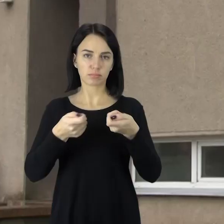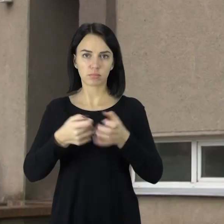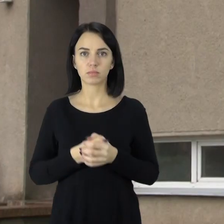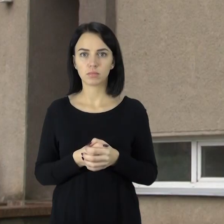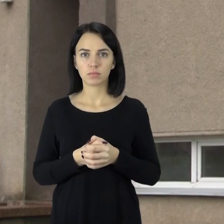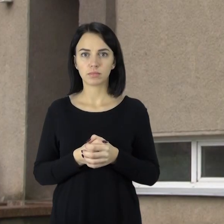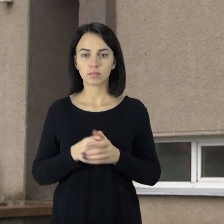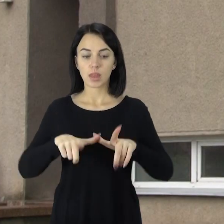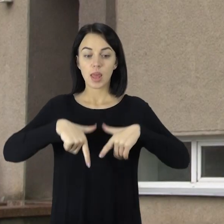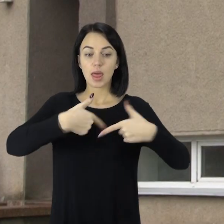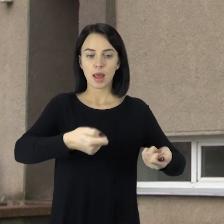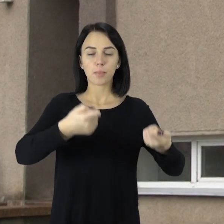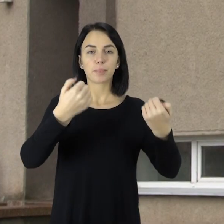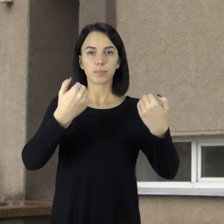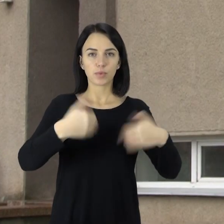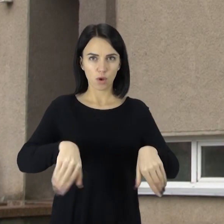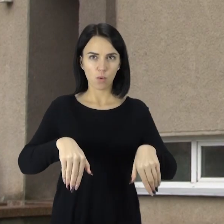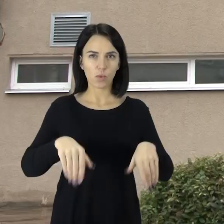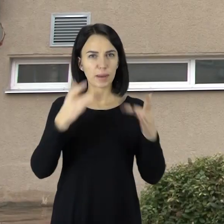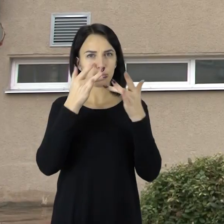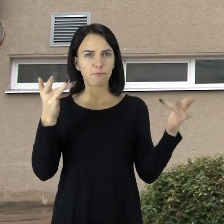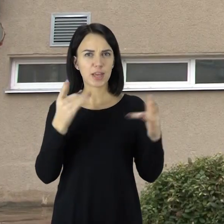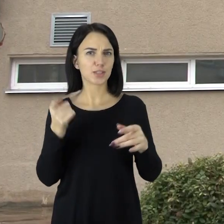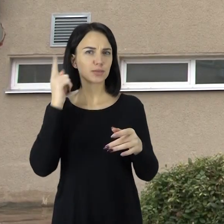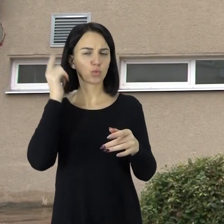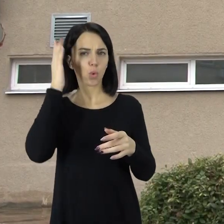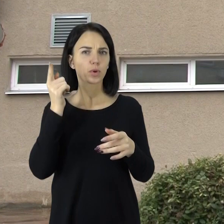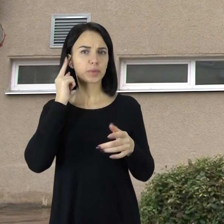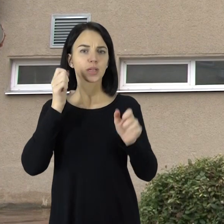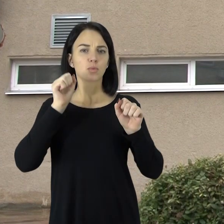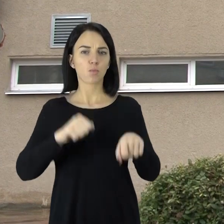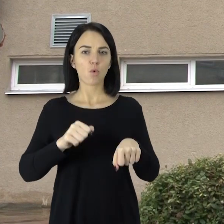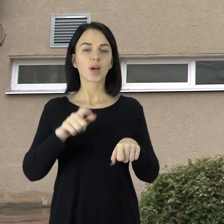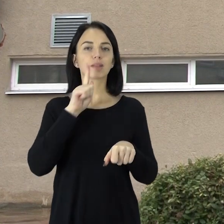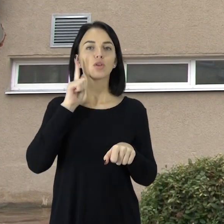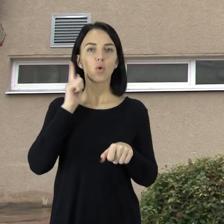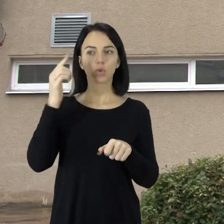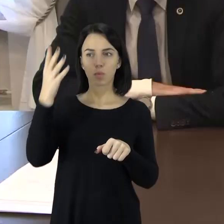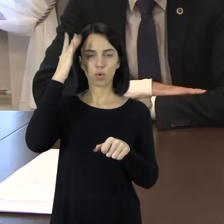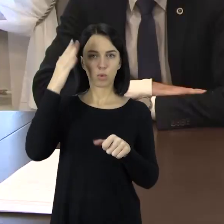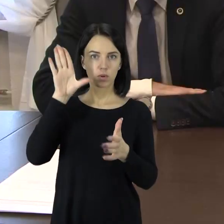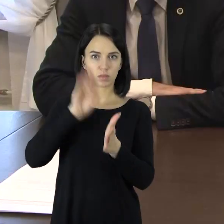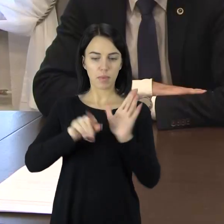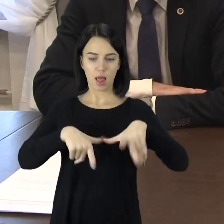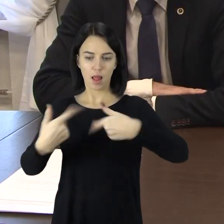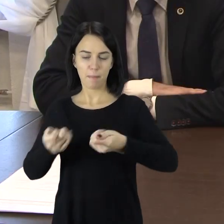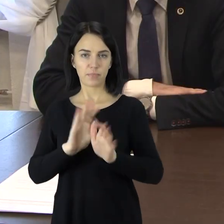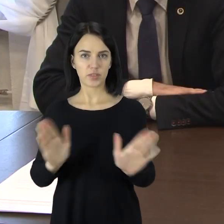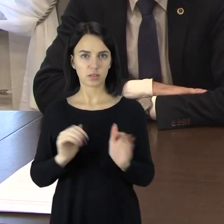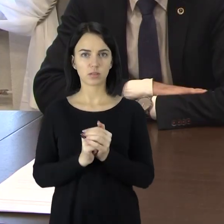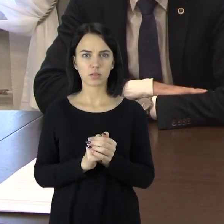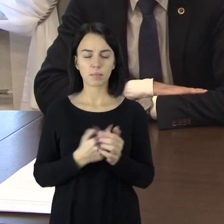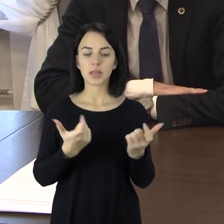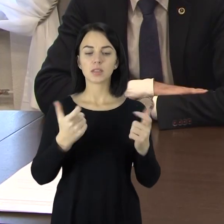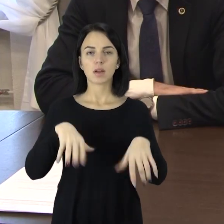dviem. Po perdavimo viešoje ar dvėje pasigirdau kalbu, kad perdavimas įvyko be jaunimo organizacijų žinios. Savivaldybės nuomonė